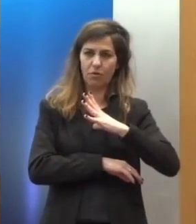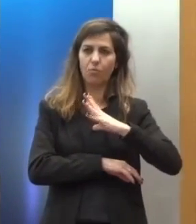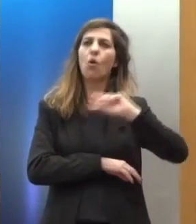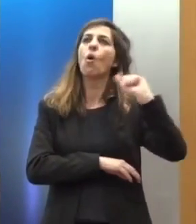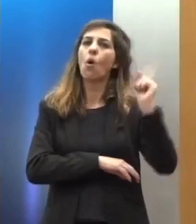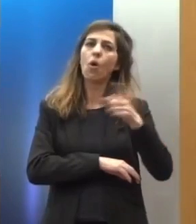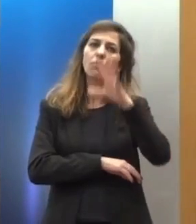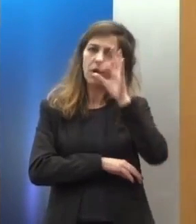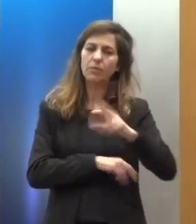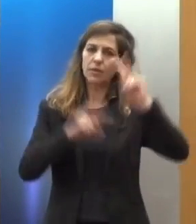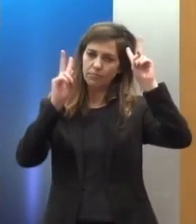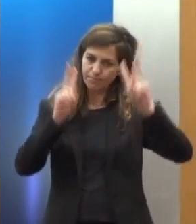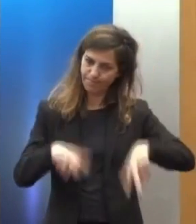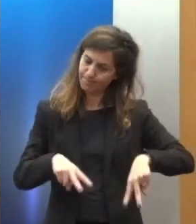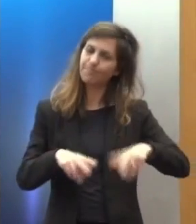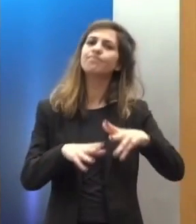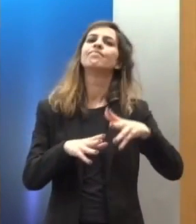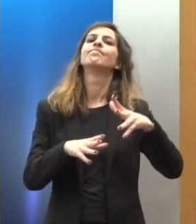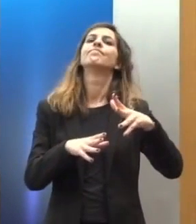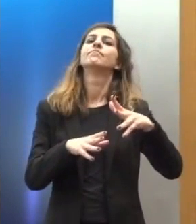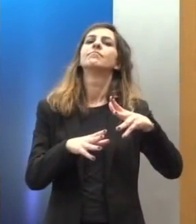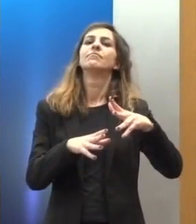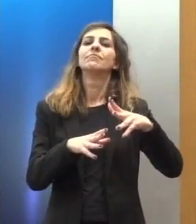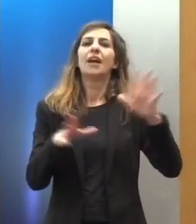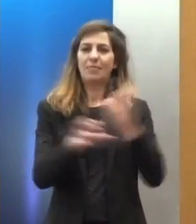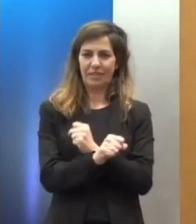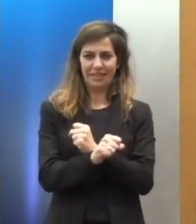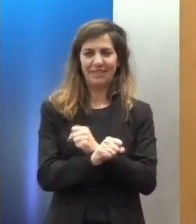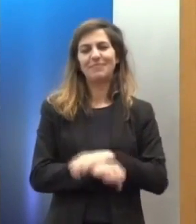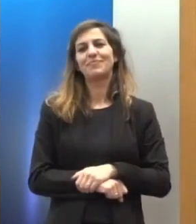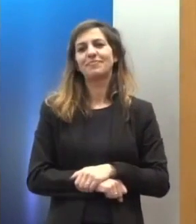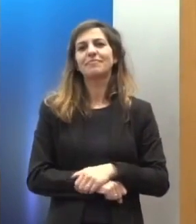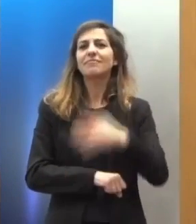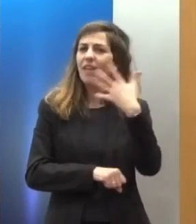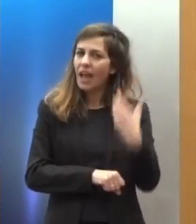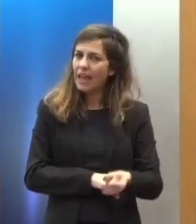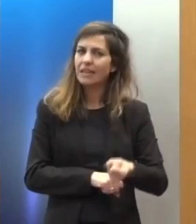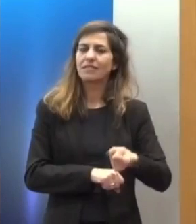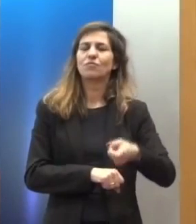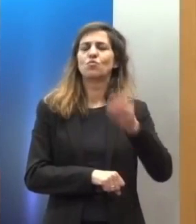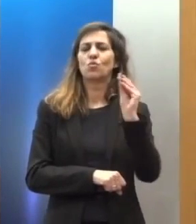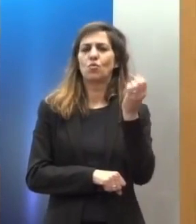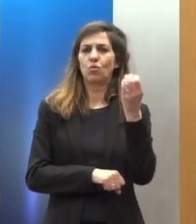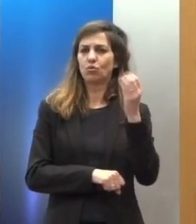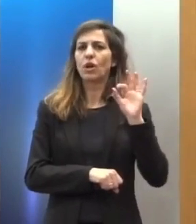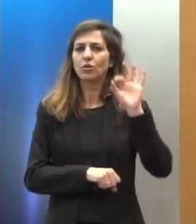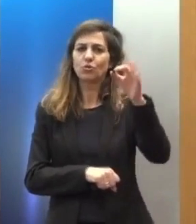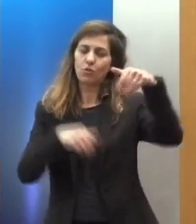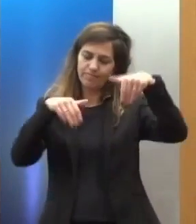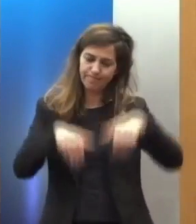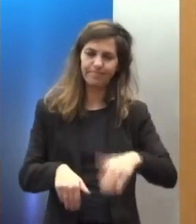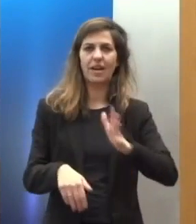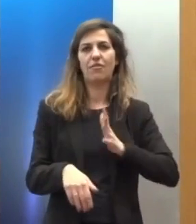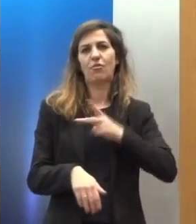επιτυχημένο έχοντας διαμορφώσει κοινές ευρωπαϊκές αξίες και νομική κουλτούρα σεβασμού των ανθρωπίνων